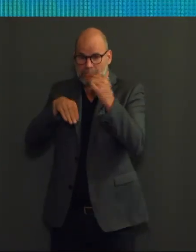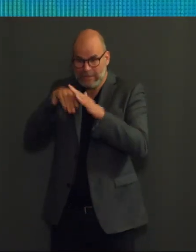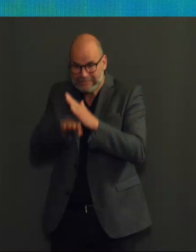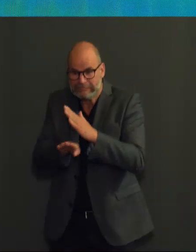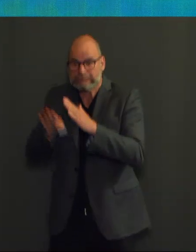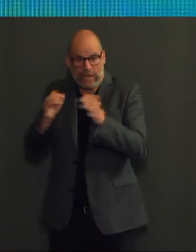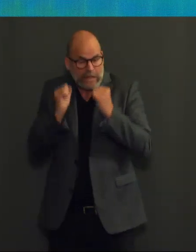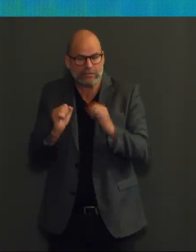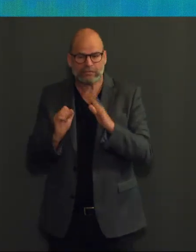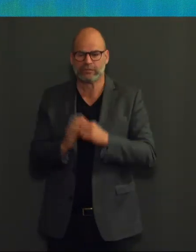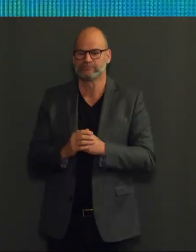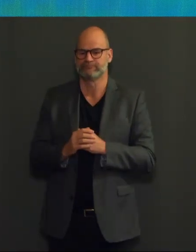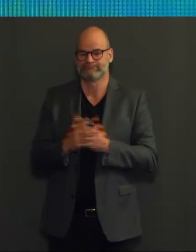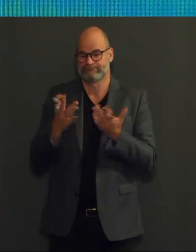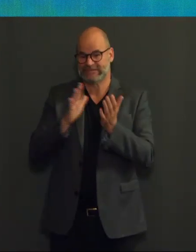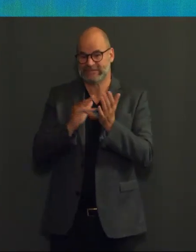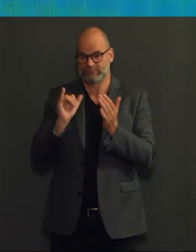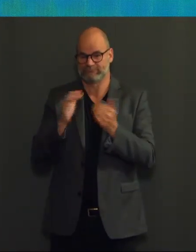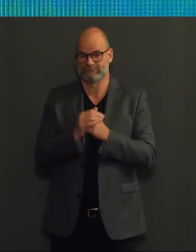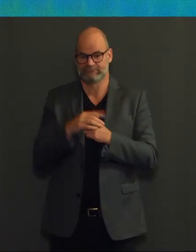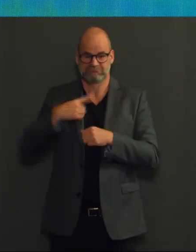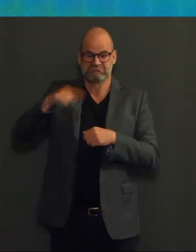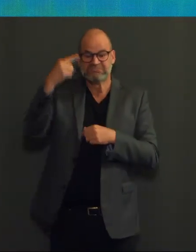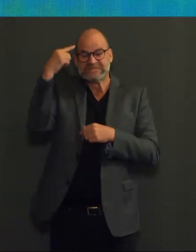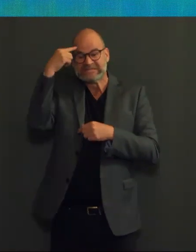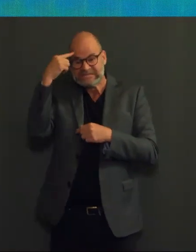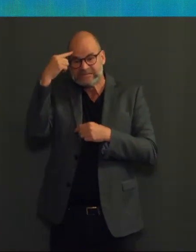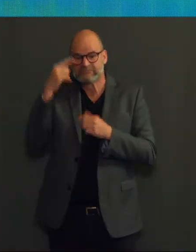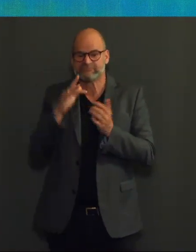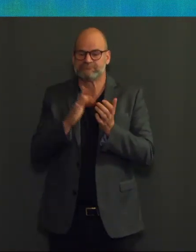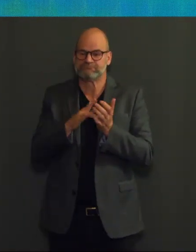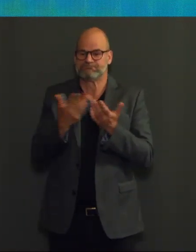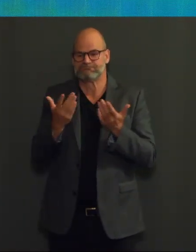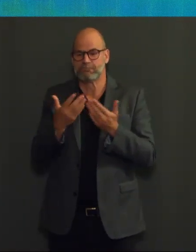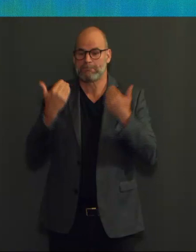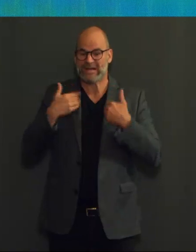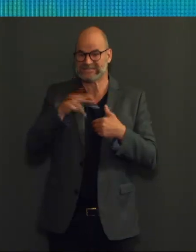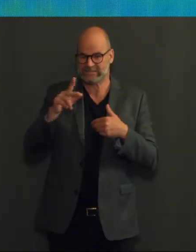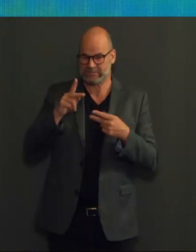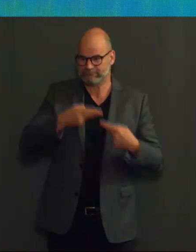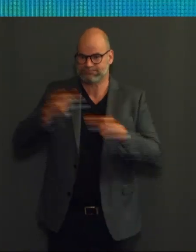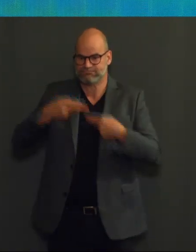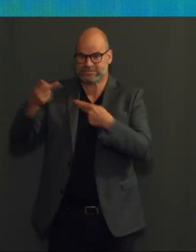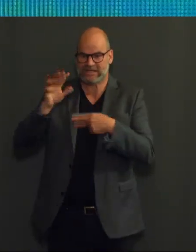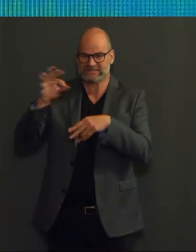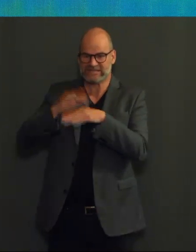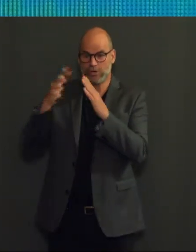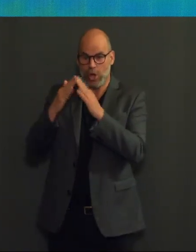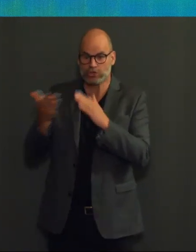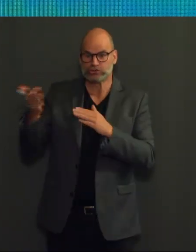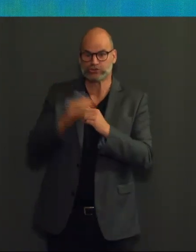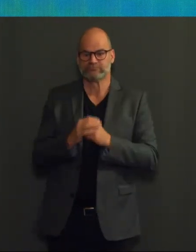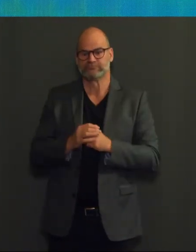indien het aantal contacten tussen mensen te snel stijgt in verhouding tot de uitrol van de vaccinatiecampagne.